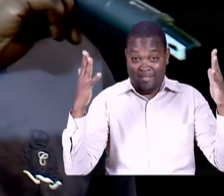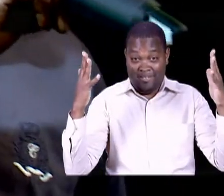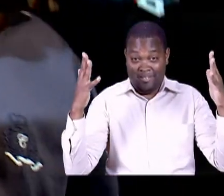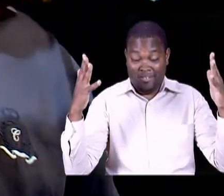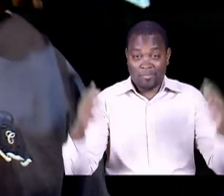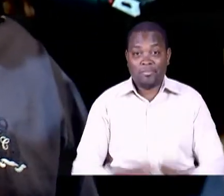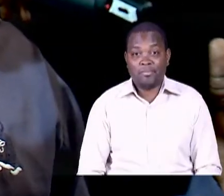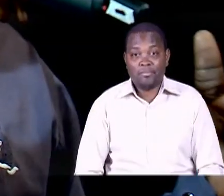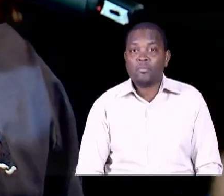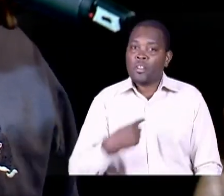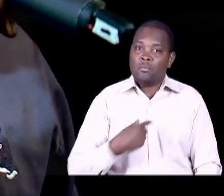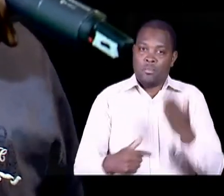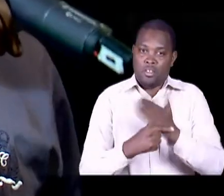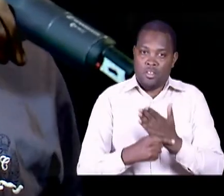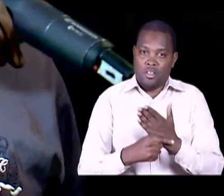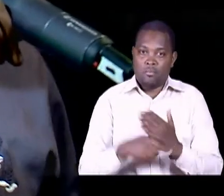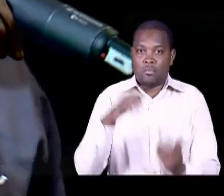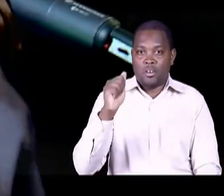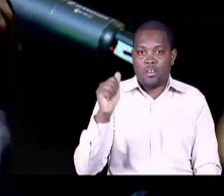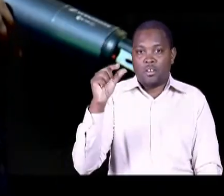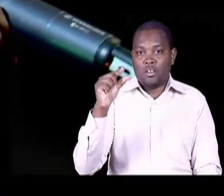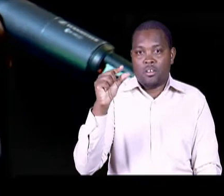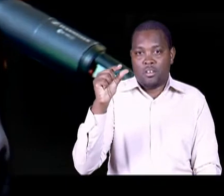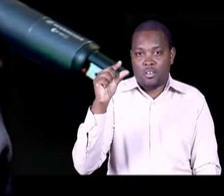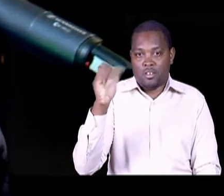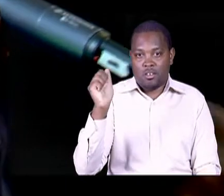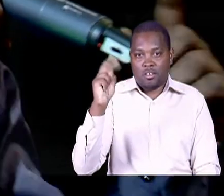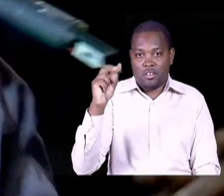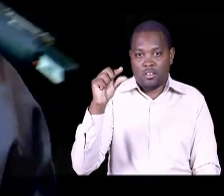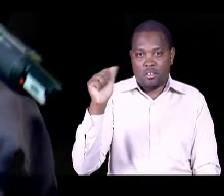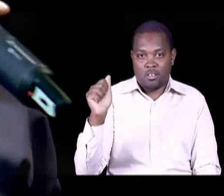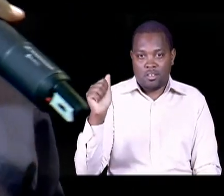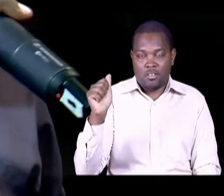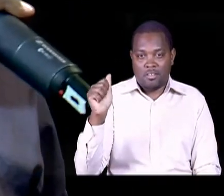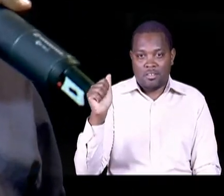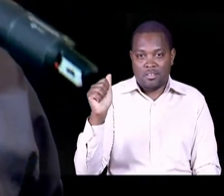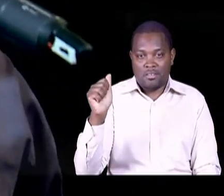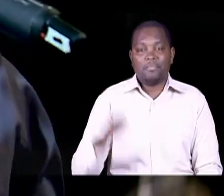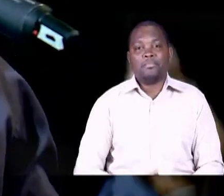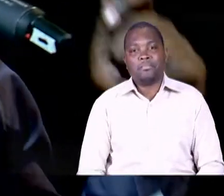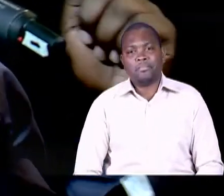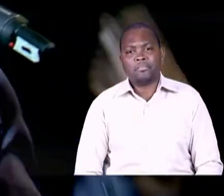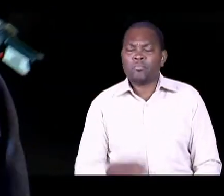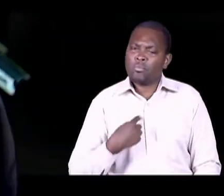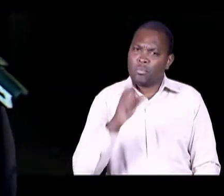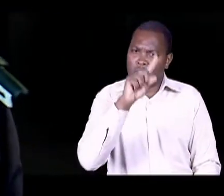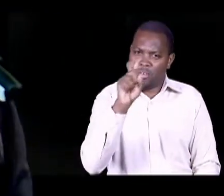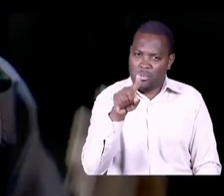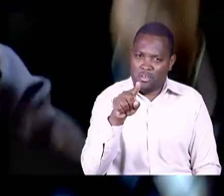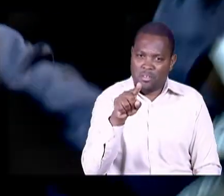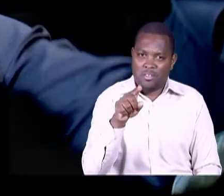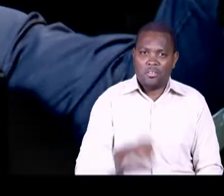Mili kuwa Yelzi Anganga Natoka Westlands Mpigia Kura Kangemi High School Well done So, suali yangu ni